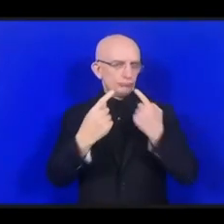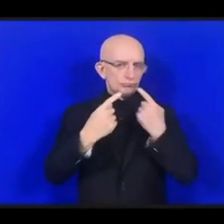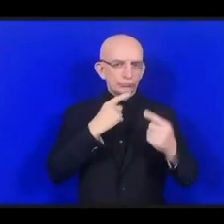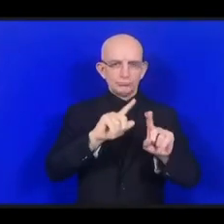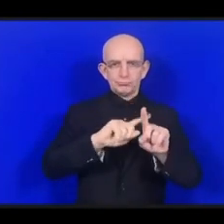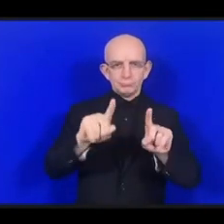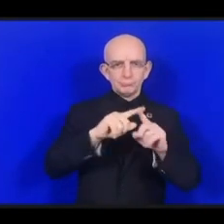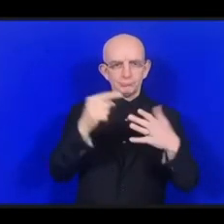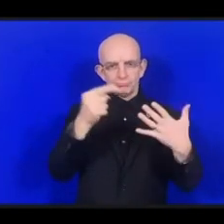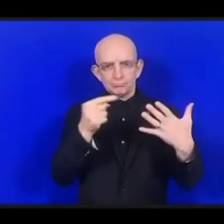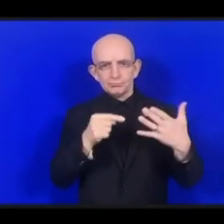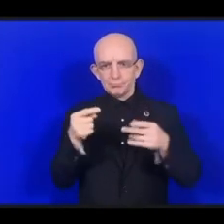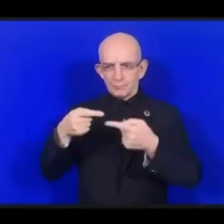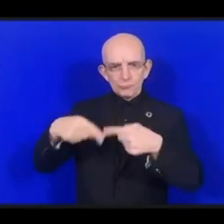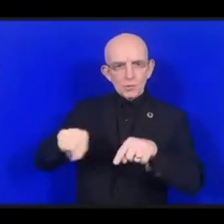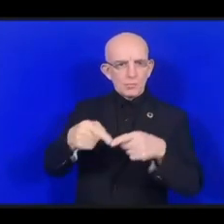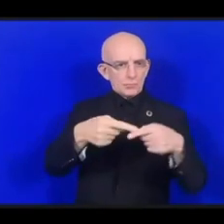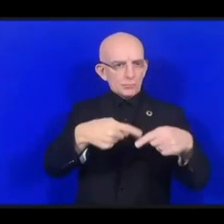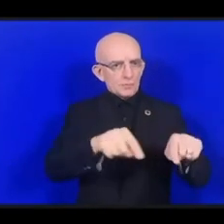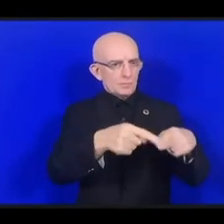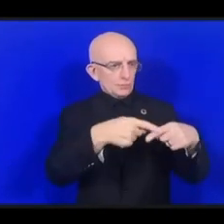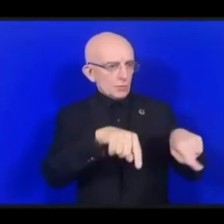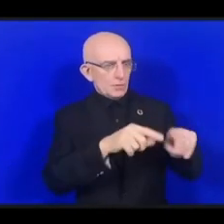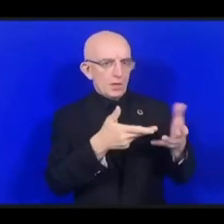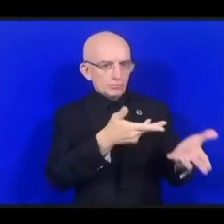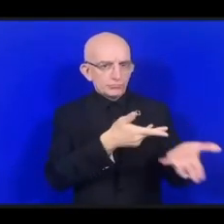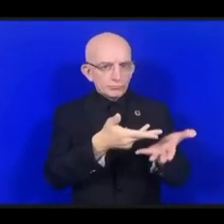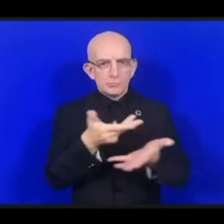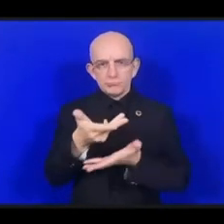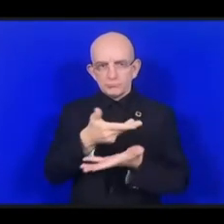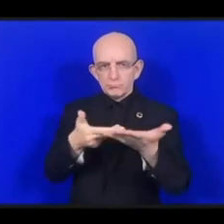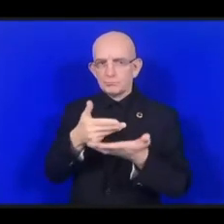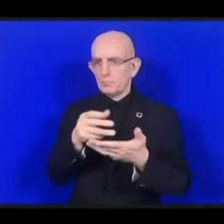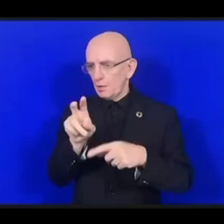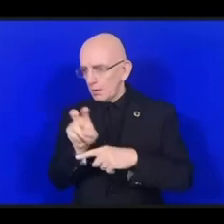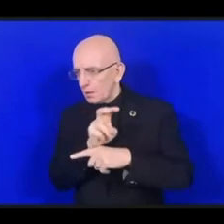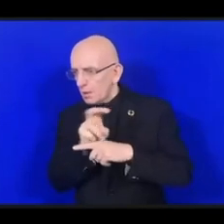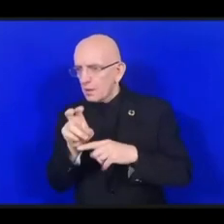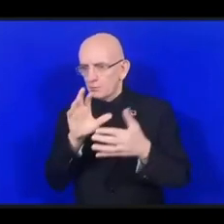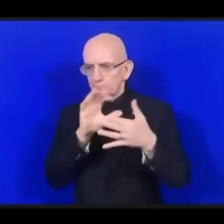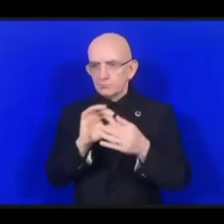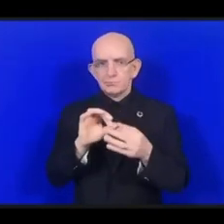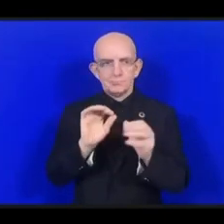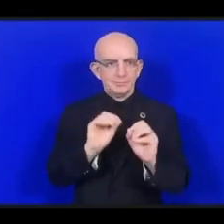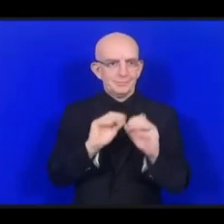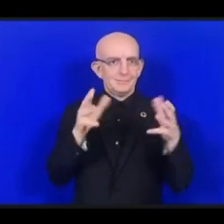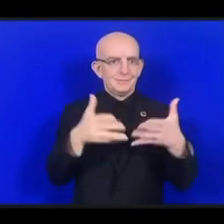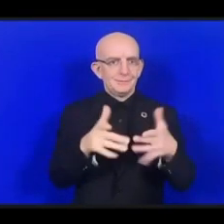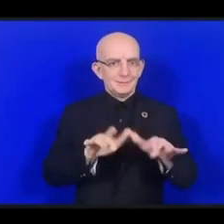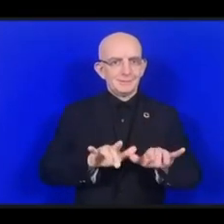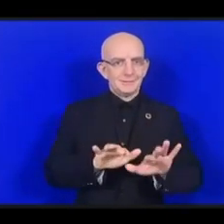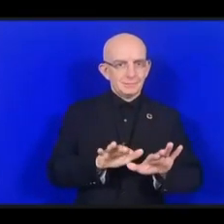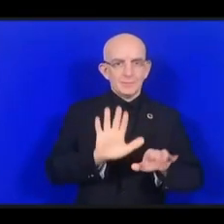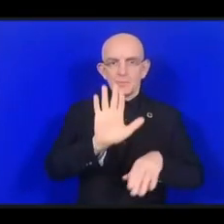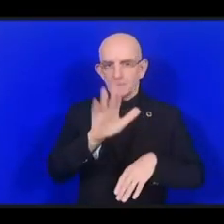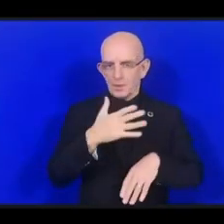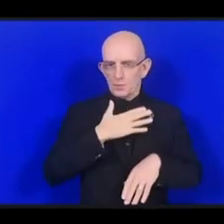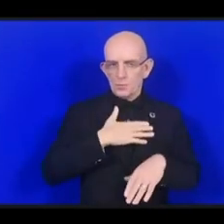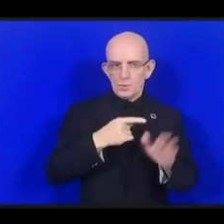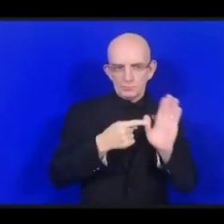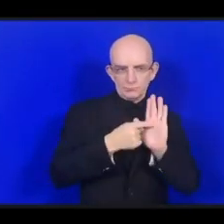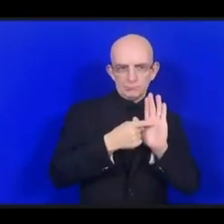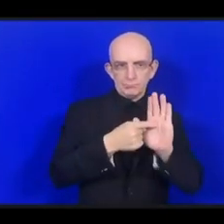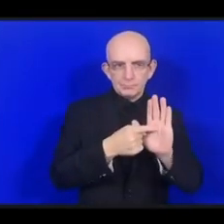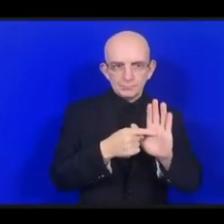подчеркнуть еще один аспект нашей дискуссии. То, что также звучало в последние пять лет. В